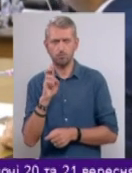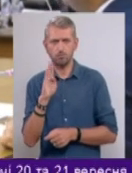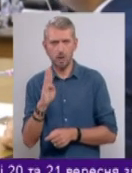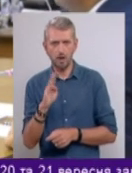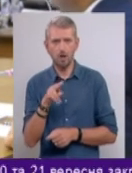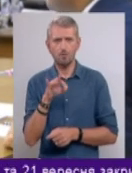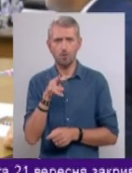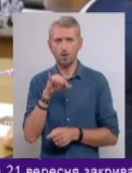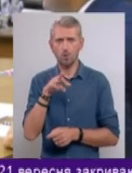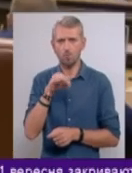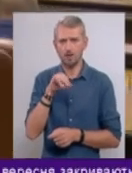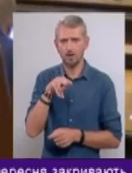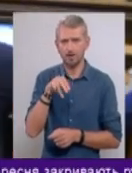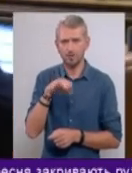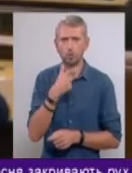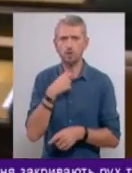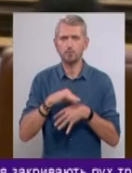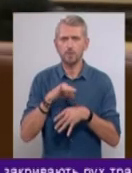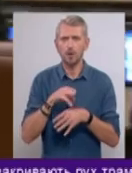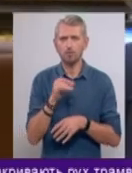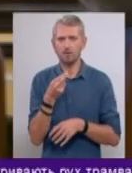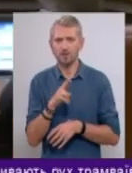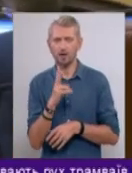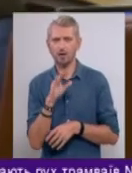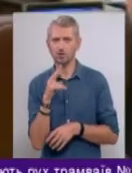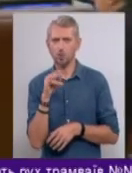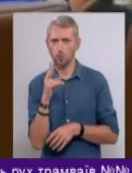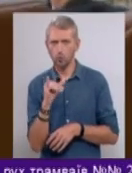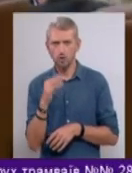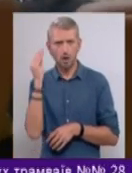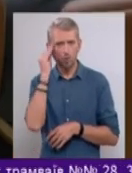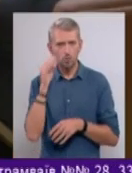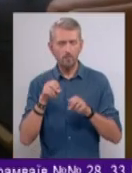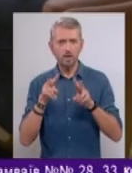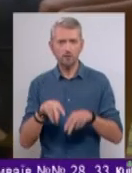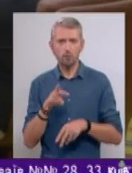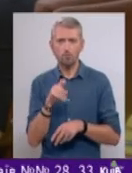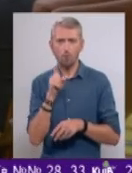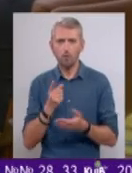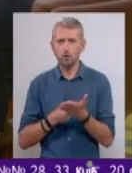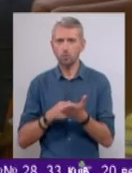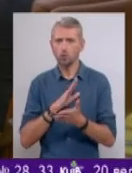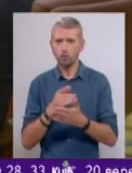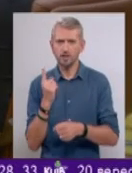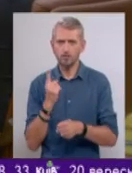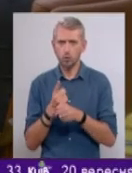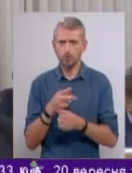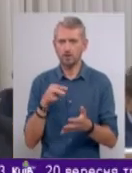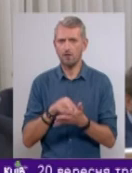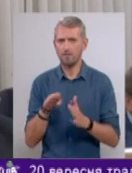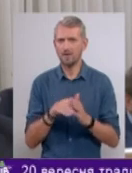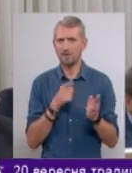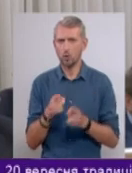поліоміеліту, дифтерії, правцята, кашляку. На думку фахівців МОЗу, необґрунтовані заборони ставлять під загрозу захист мільйонів